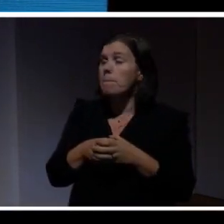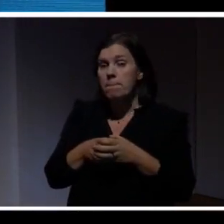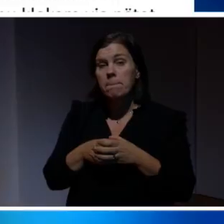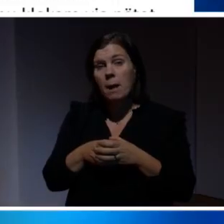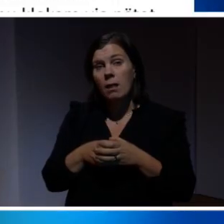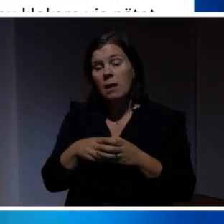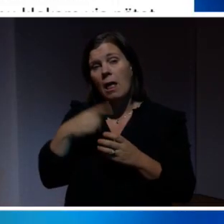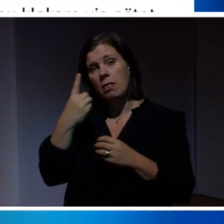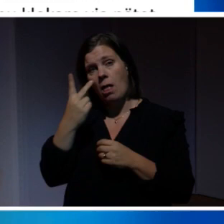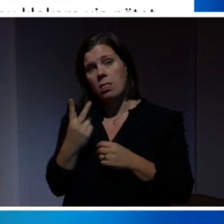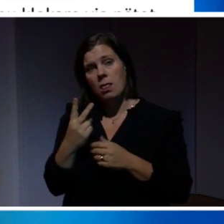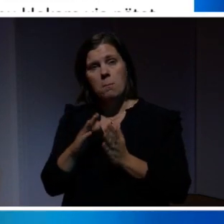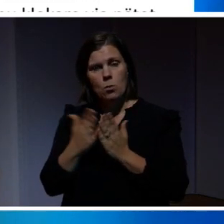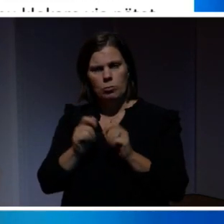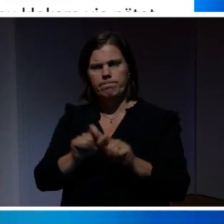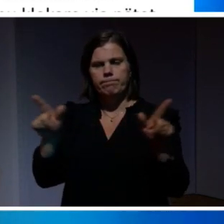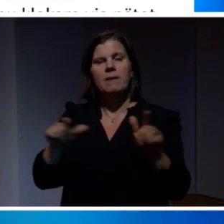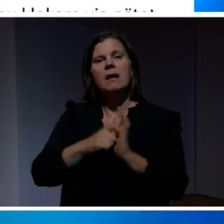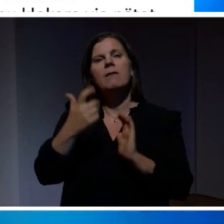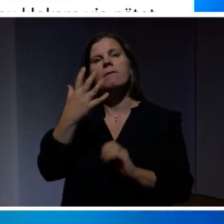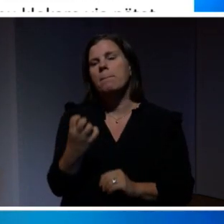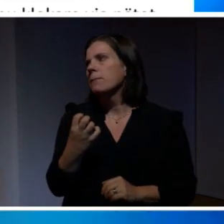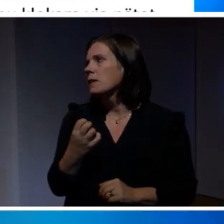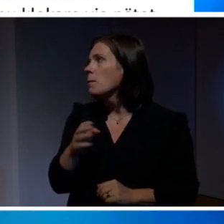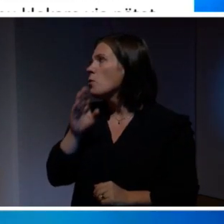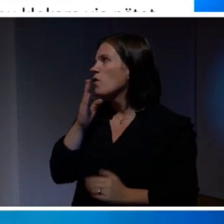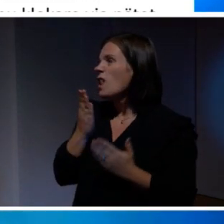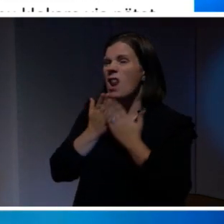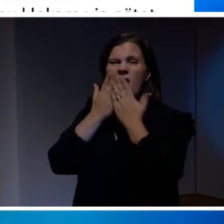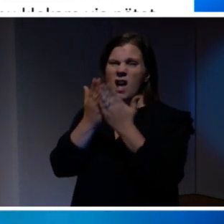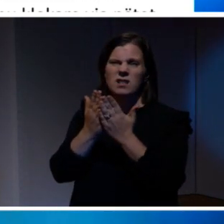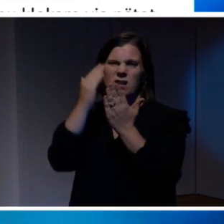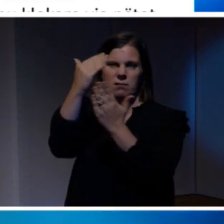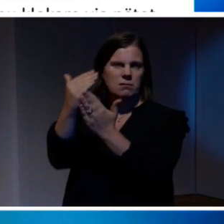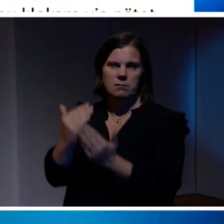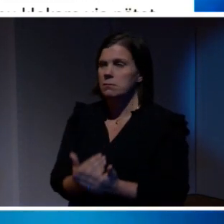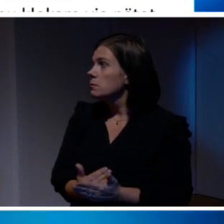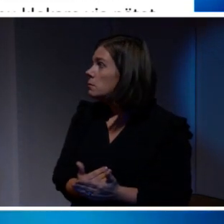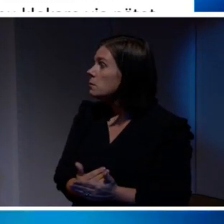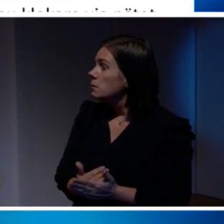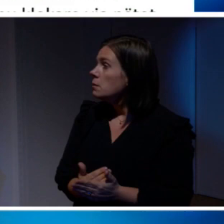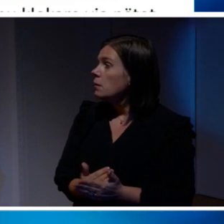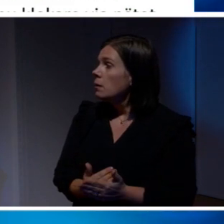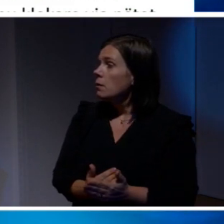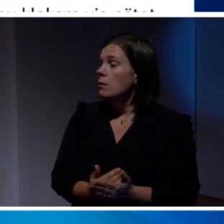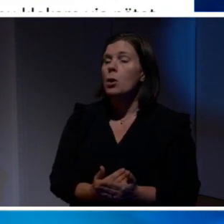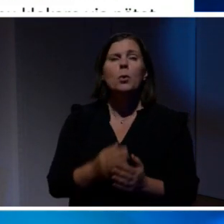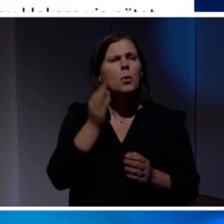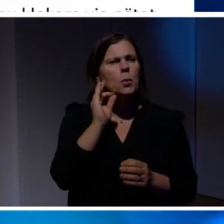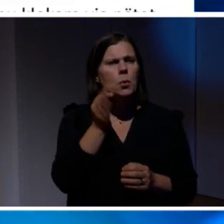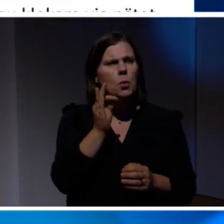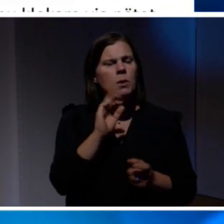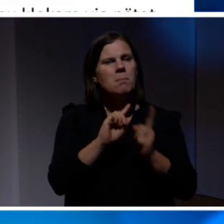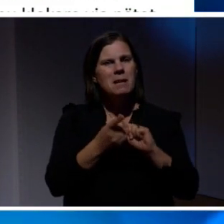kommer ut, ja om ett par veckor, vecka 50. Jag behöver inte läsa innantill här. Men det är ju, alltså i stort sett handlar det om hur